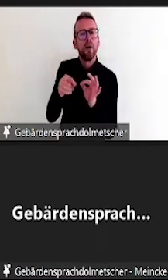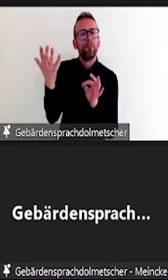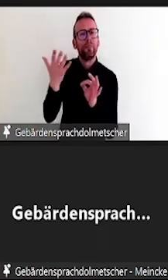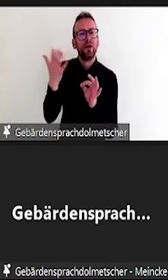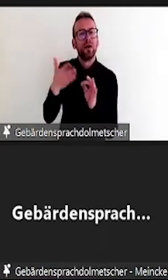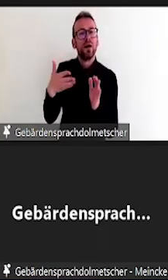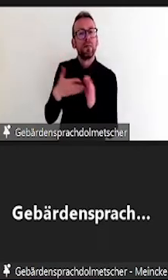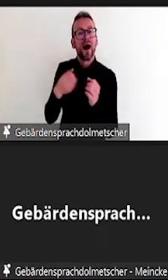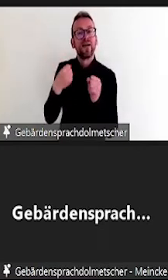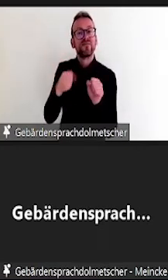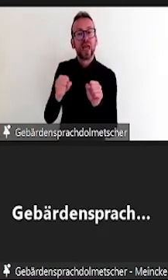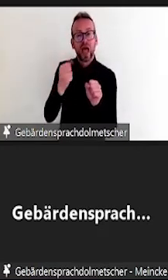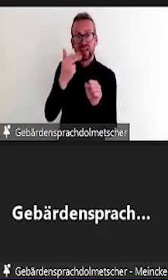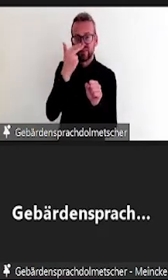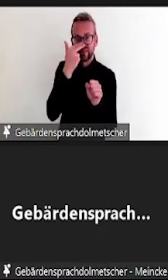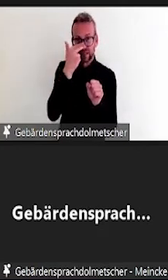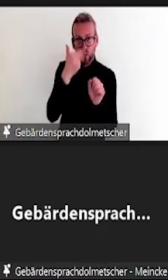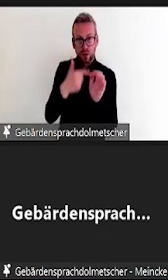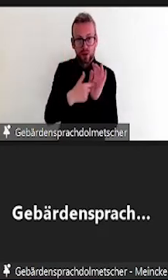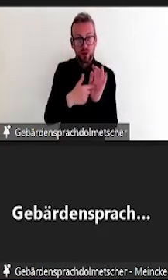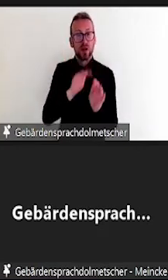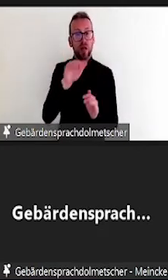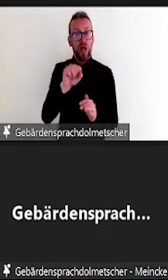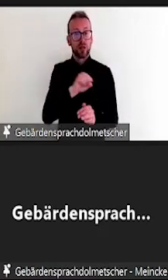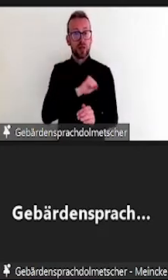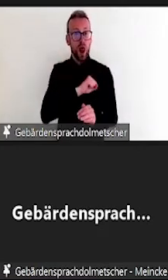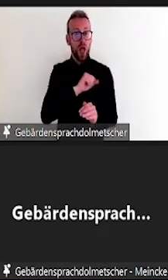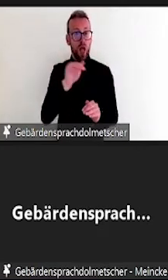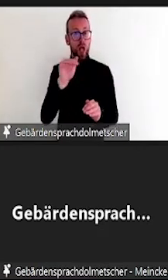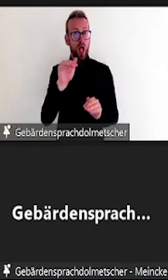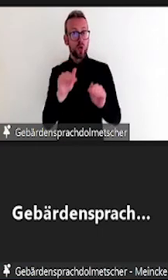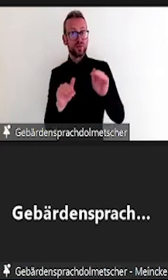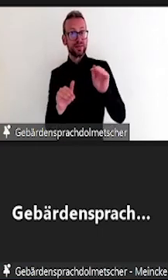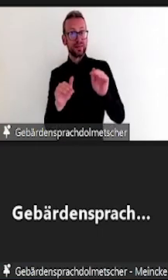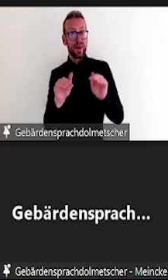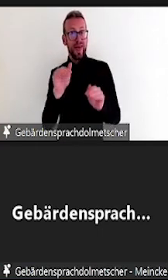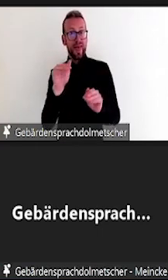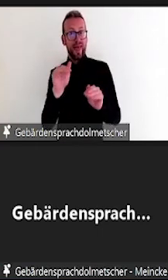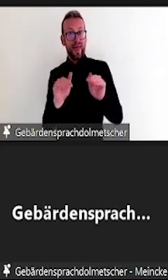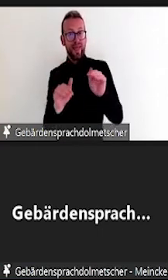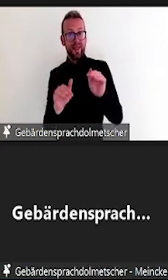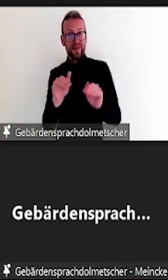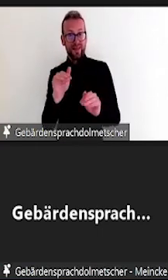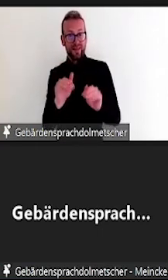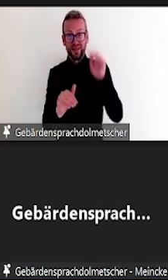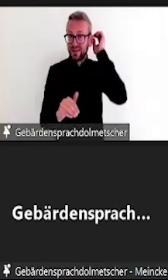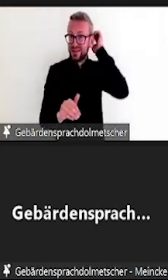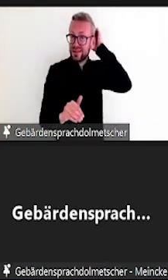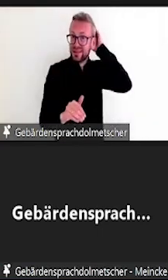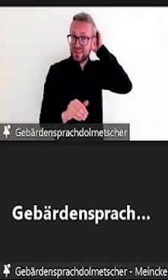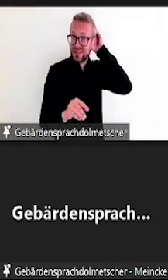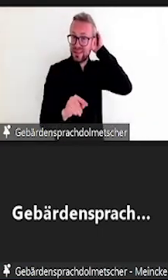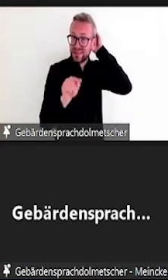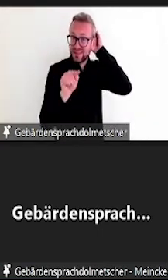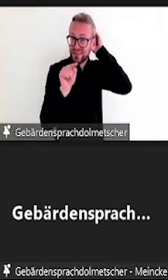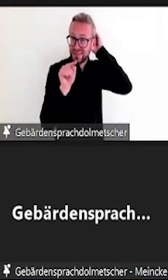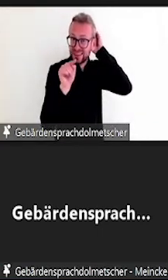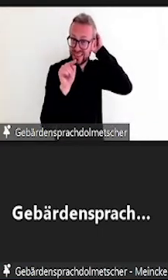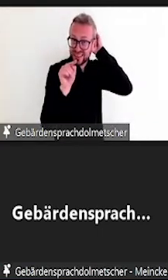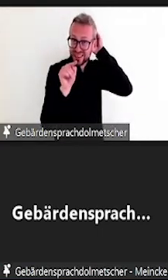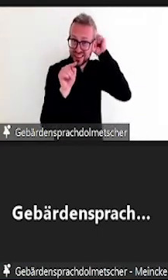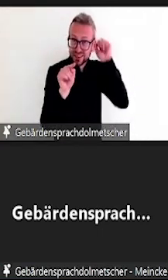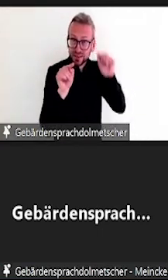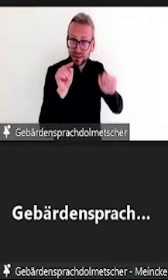Sonderlösungen für Studierende gesucht werden, die auf digitale Barrierefreiheit angewiesen sind. Allerdings gibt es auch Bereiche, die nur durch individuelle Lösungen